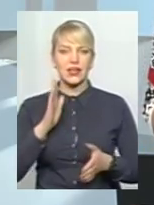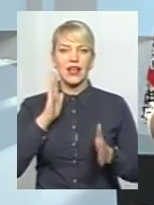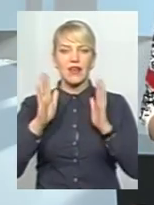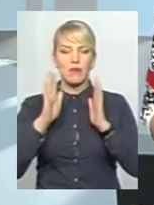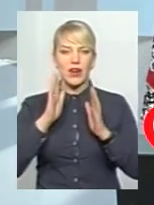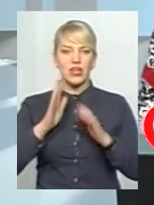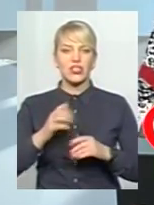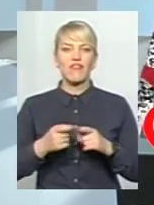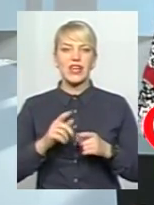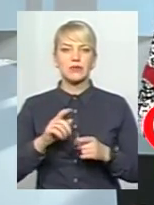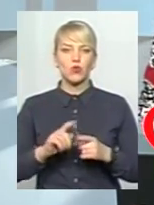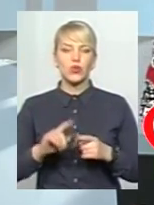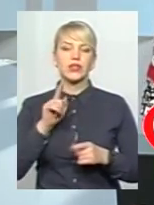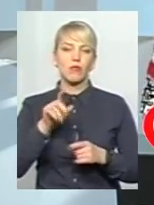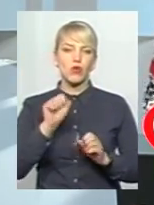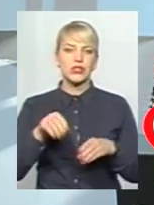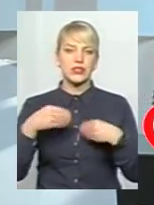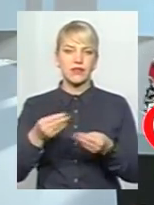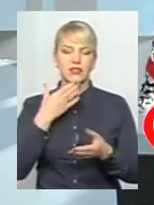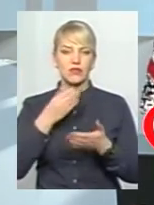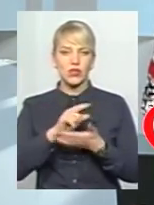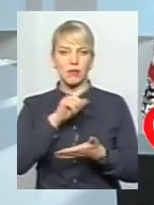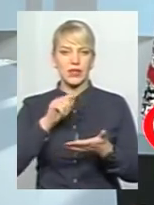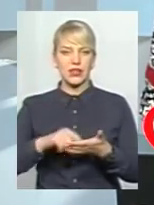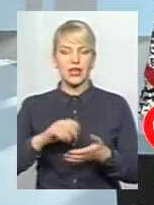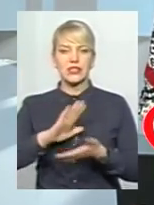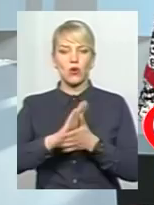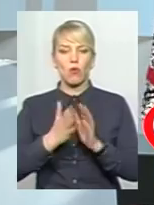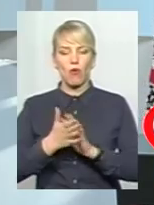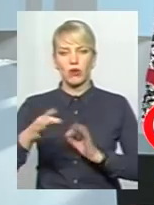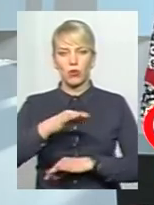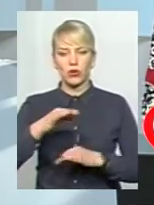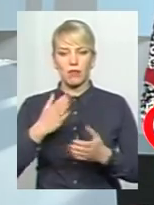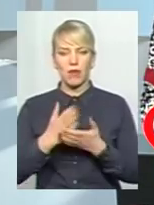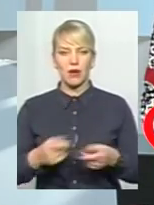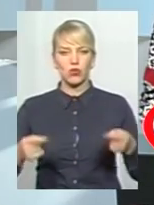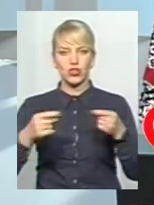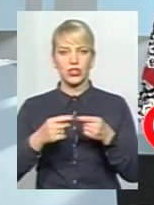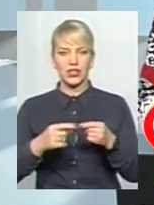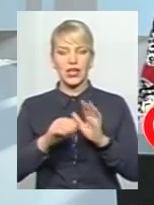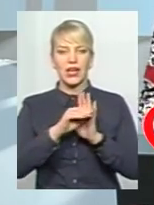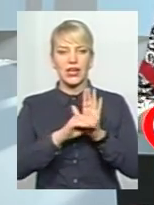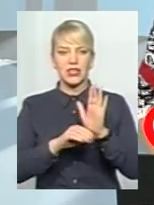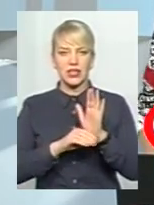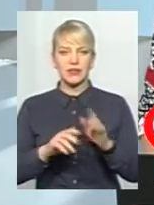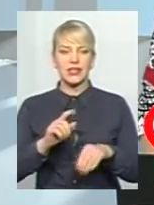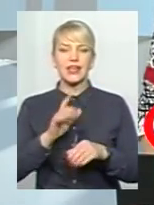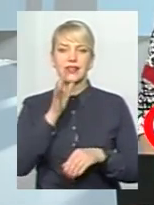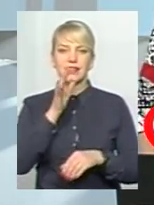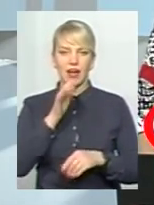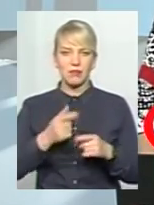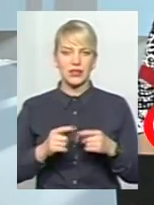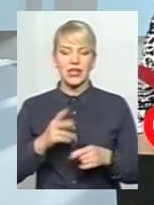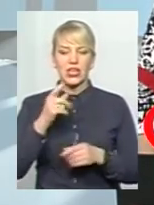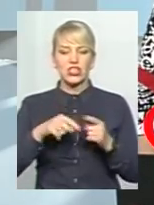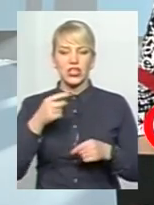можете продовжувати ставити свої питання. І за умовами проєкту ми маємо чіткий регламент і таймінг. Через 25 хвилин